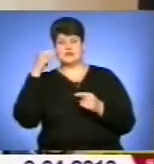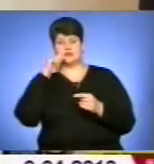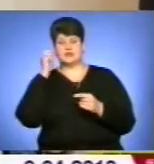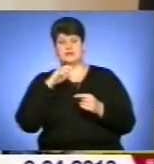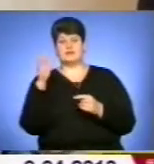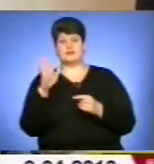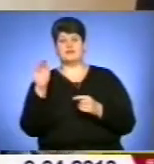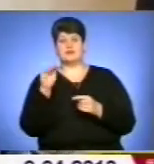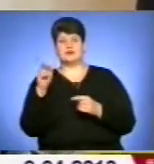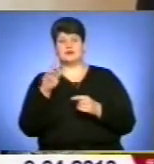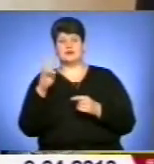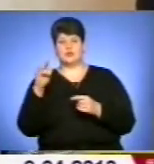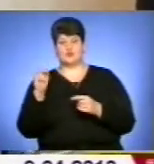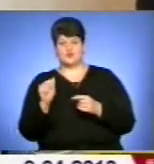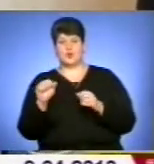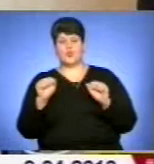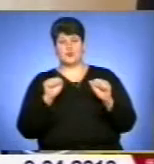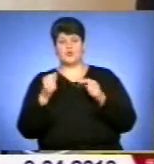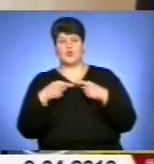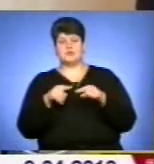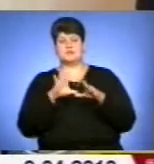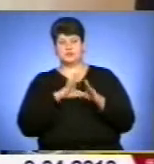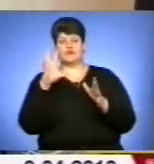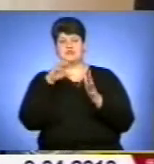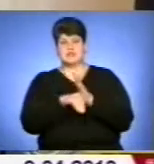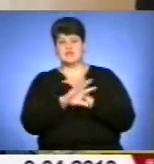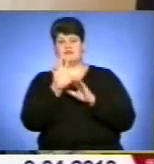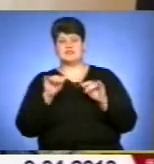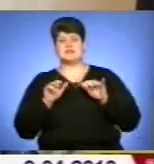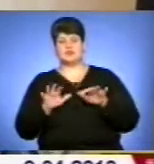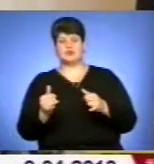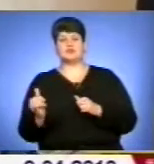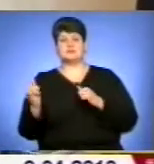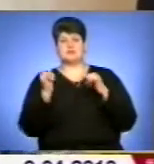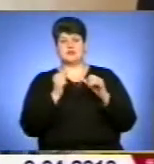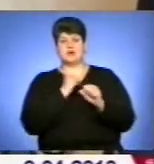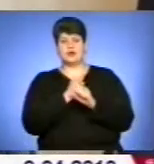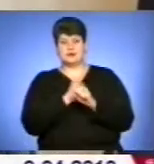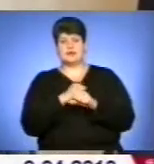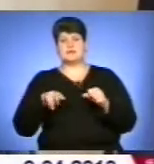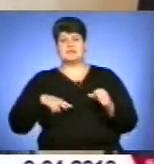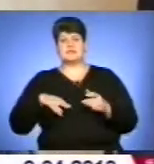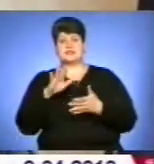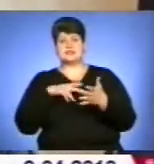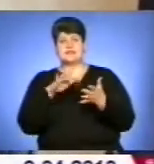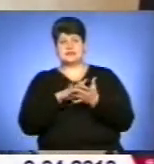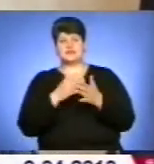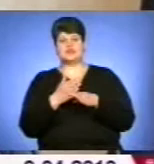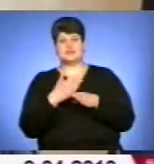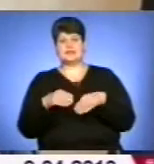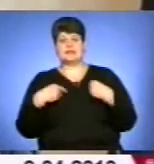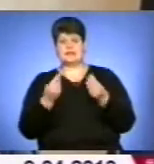Януковича, уряду в області будуть вжиті всі заходи щодо забезпечення роботи адміністративних центрів в частині надання